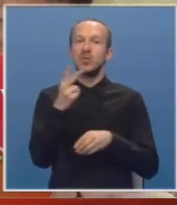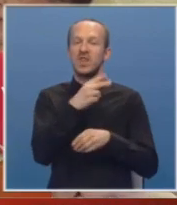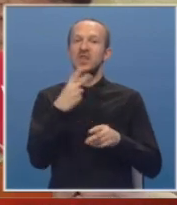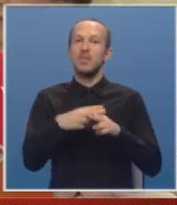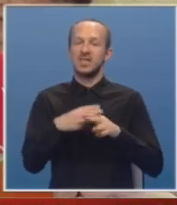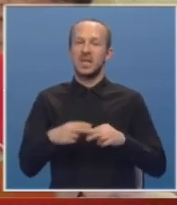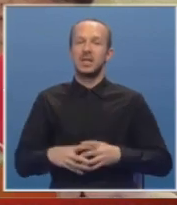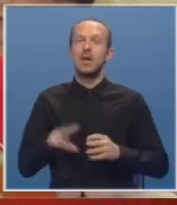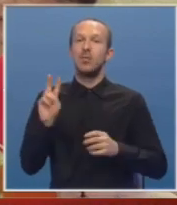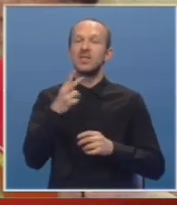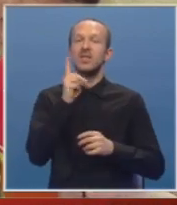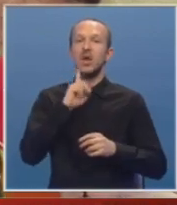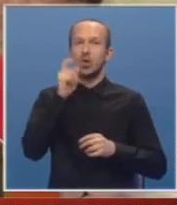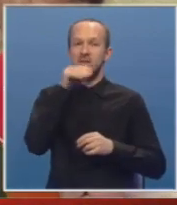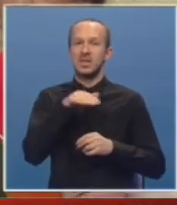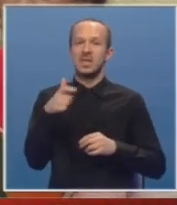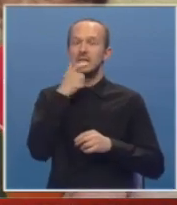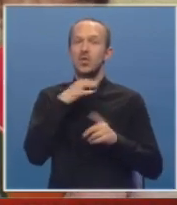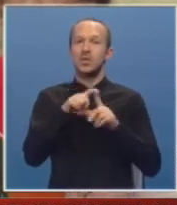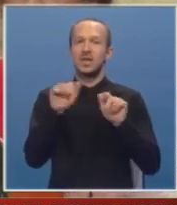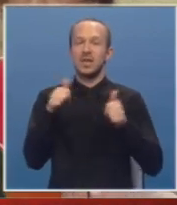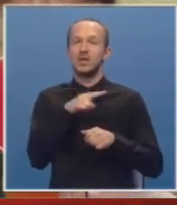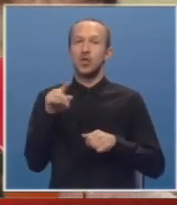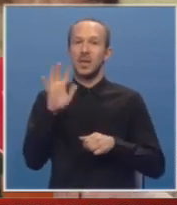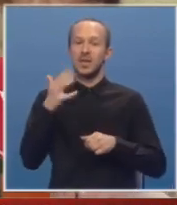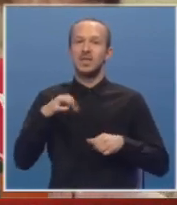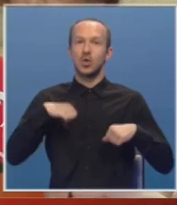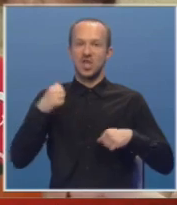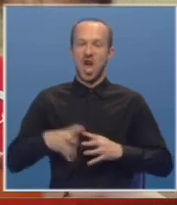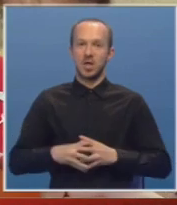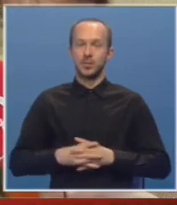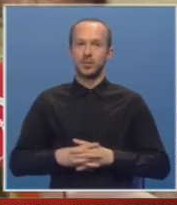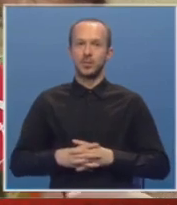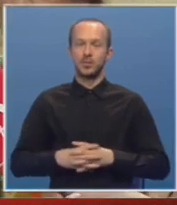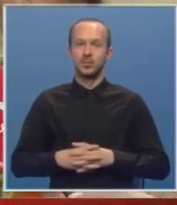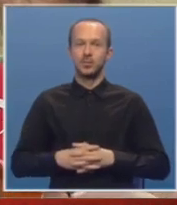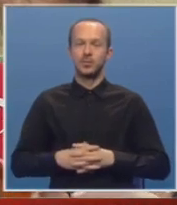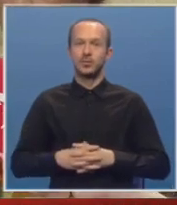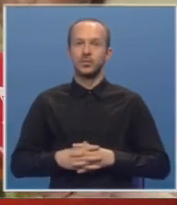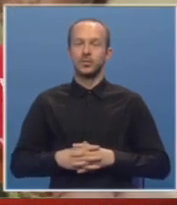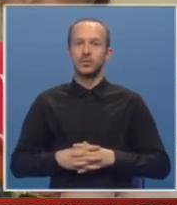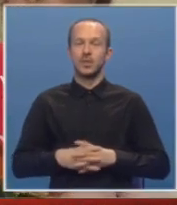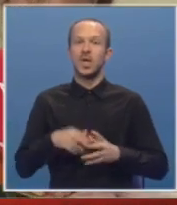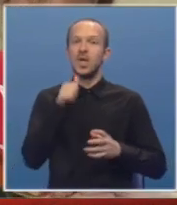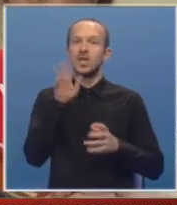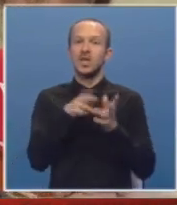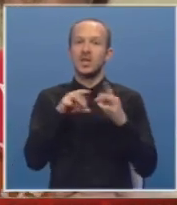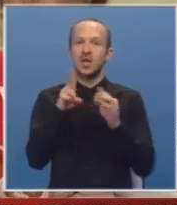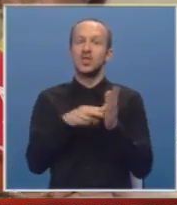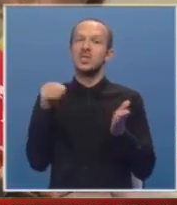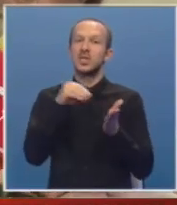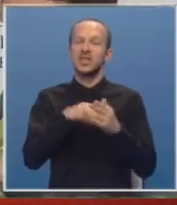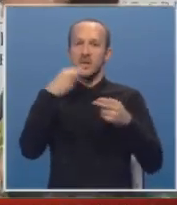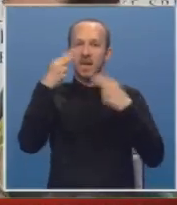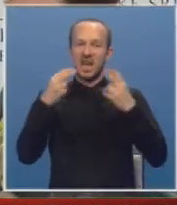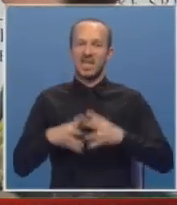pacijente, odnosno pozivati roditelje djece starosti od 11 do 15 godina i na taj način će im zakazivati